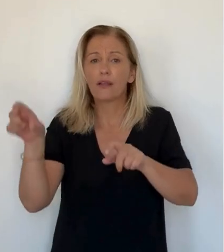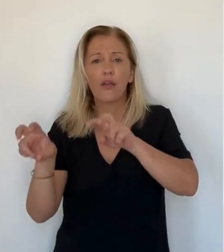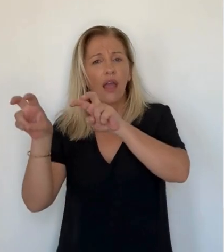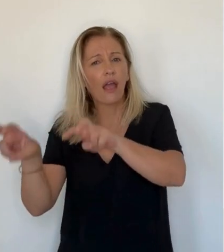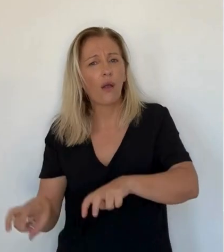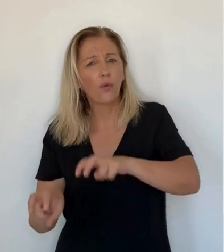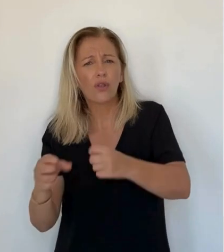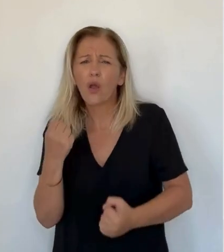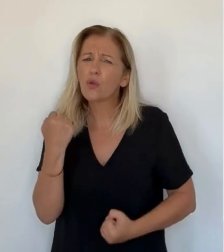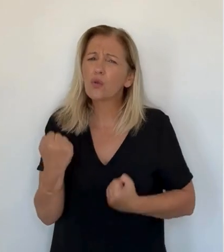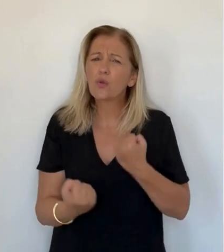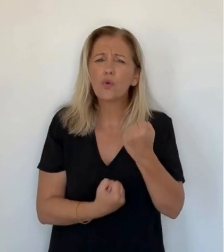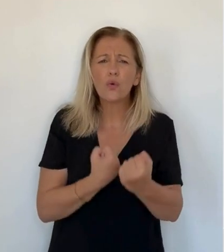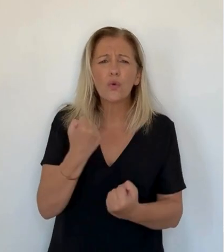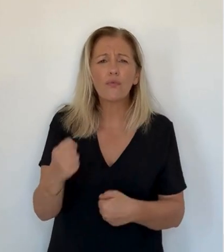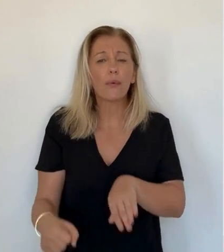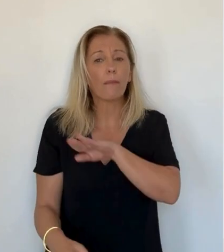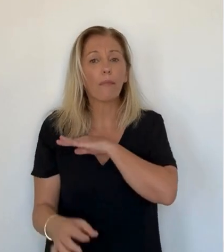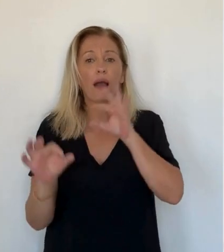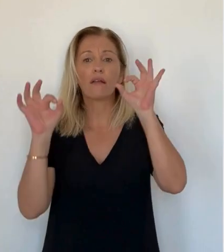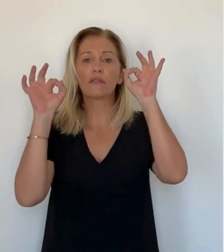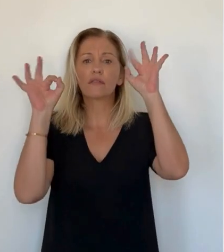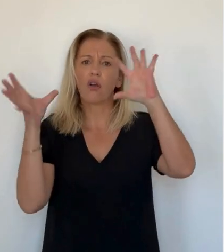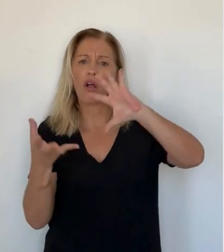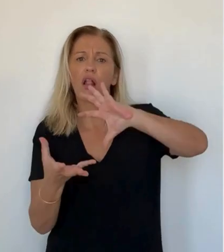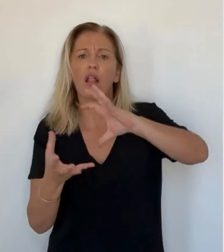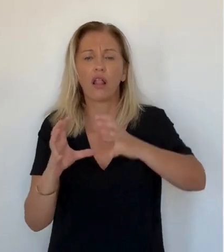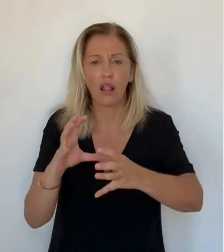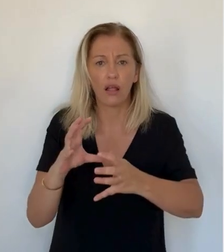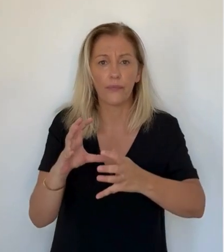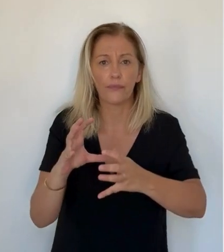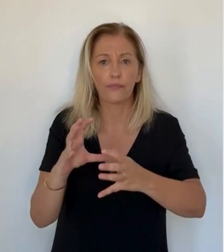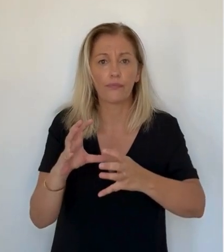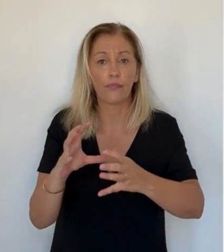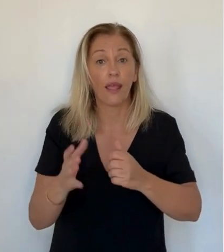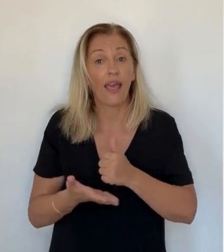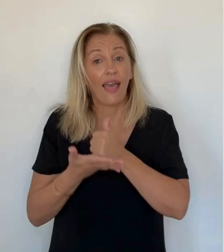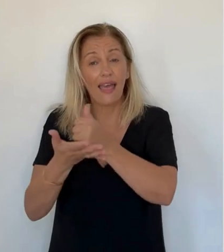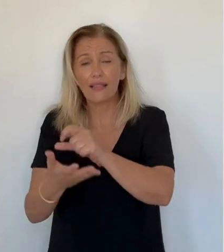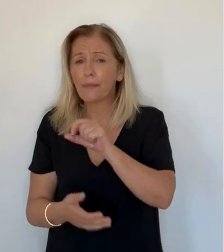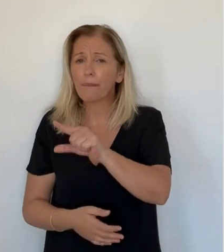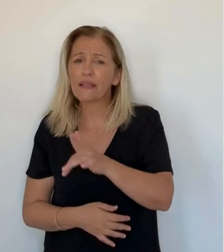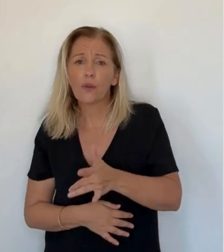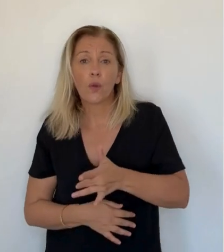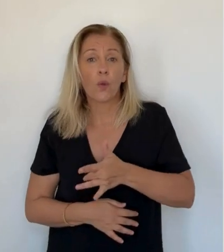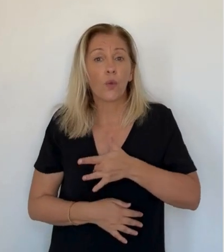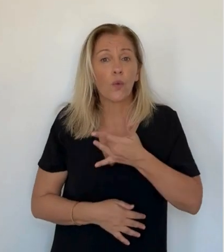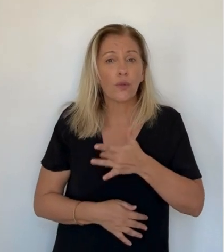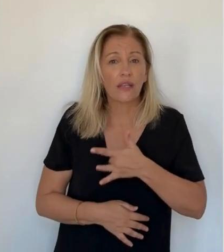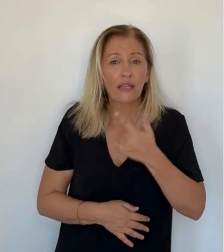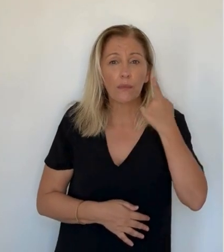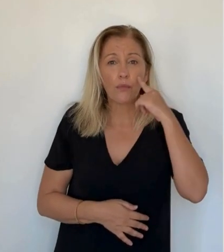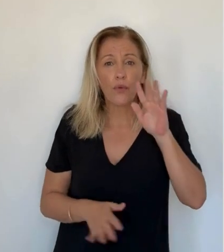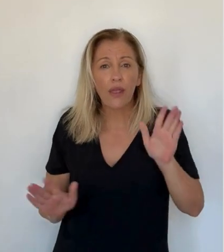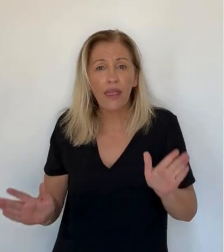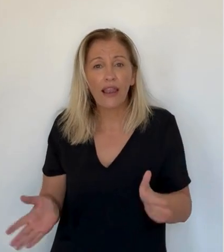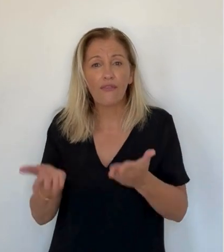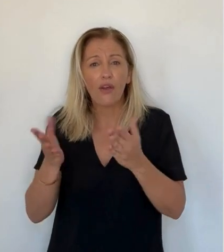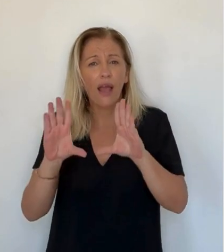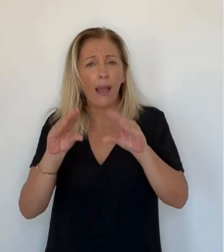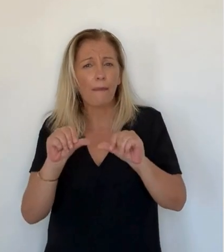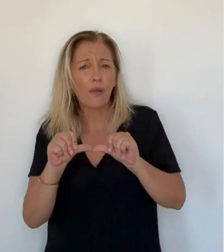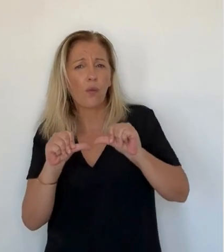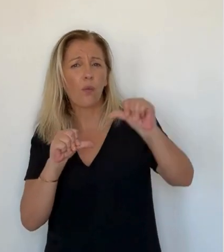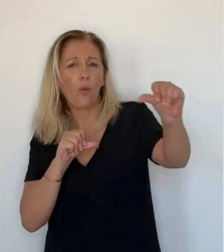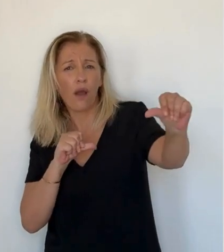face au réchauffement climatique. La difficulté, c'est qu ne pleut plus. La difficulté, c'est que les nappes phréatiques, aujourd'hui, c'est complètement vide. Il faut